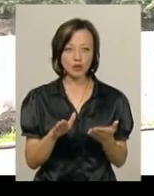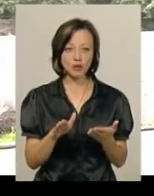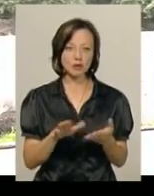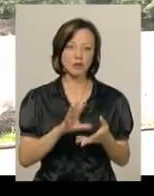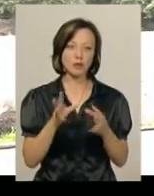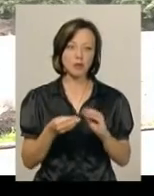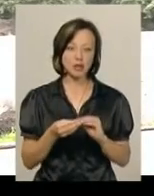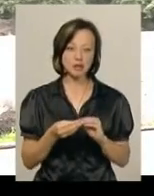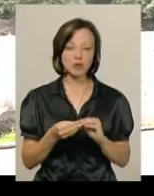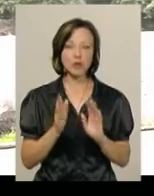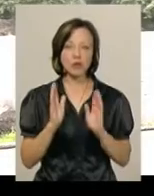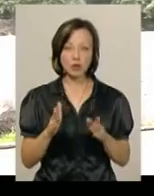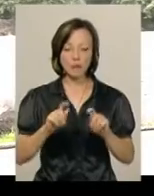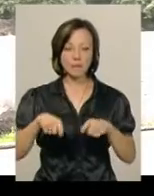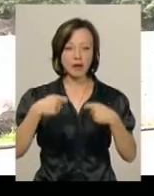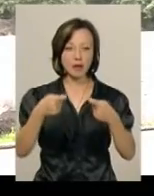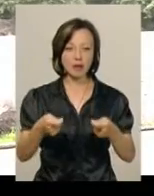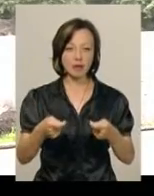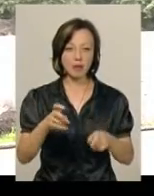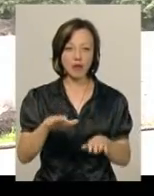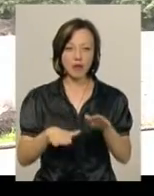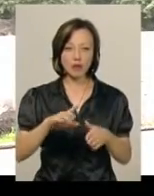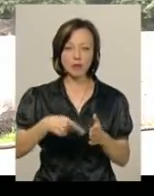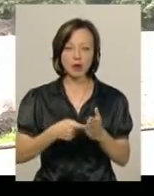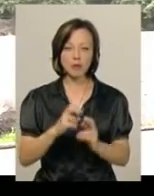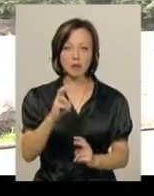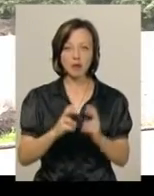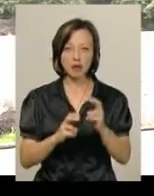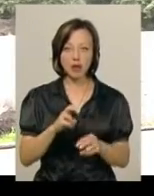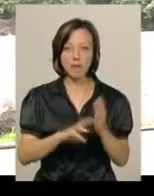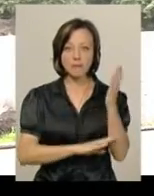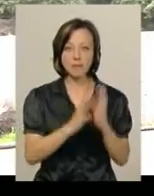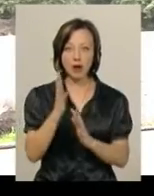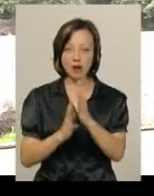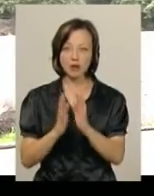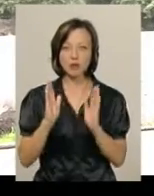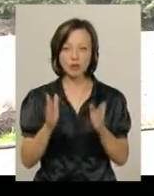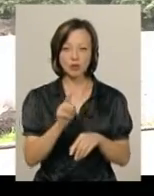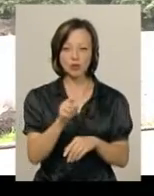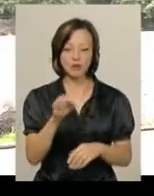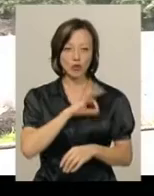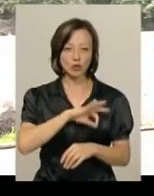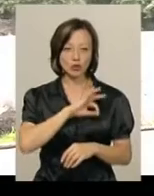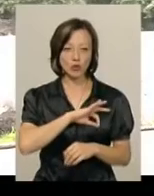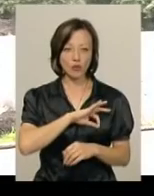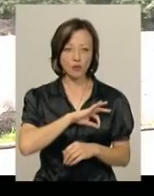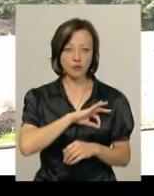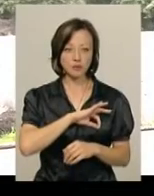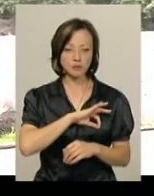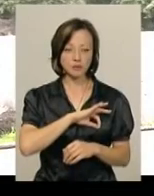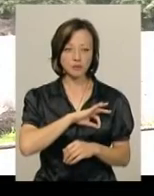В принципі, після того вона буде передана на баланс комунального підприємства парків і сквери, які будуть її використовувати